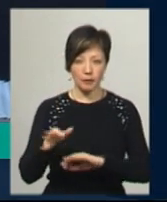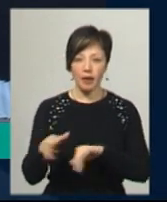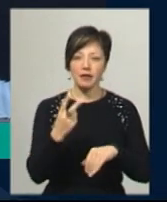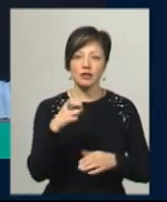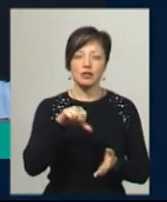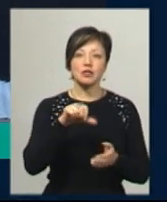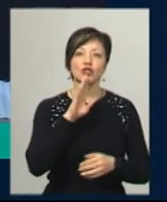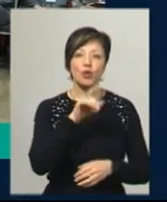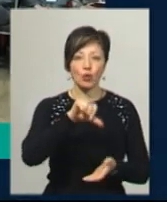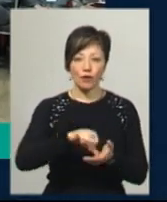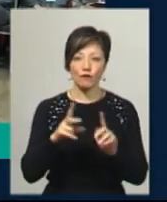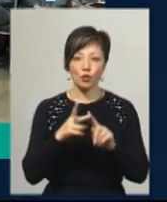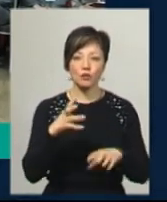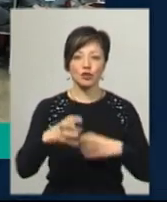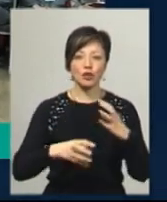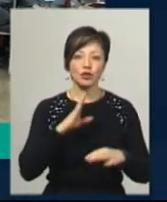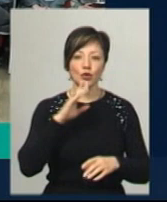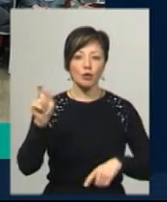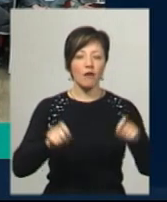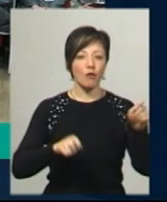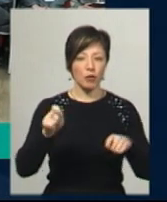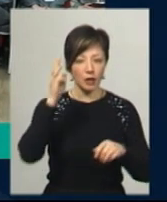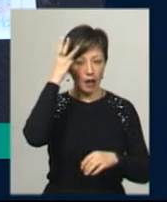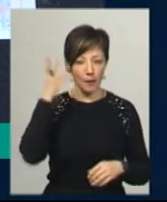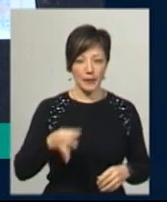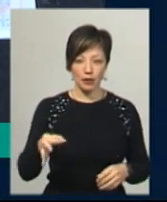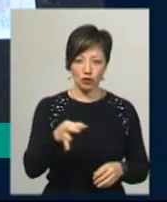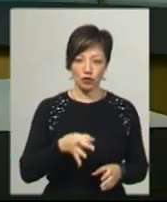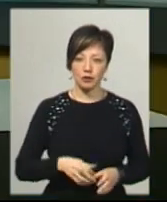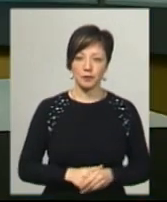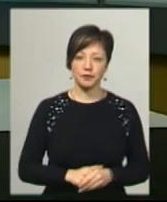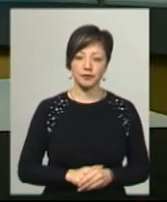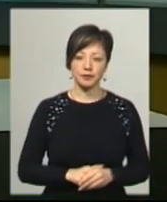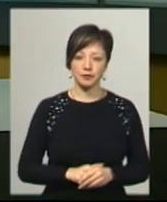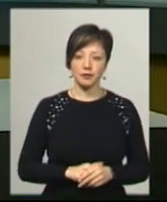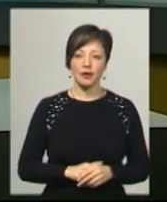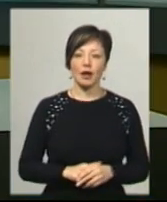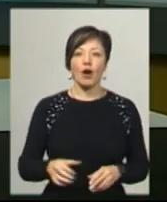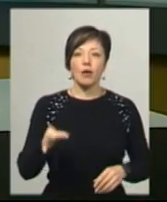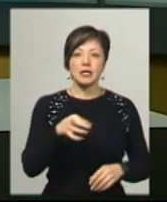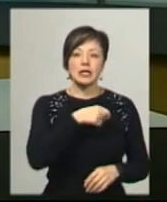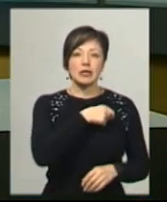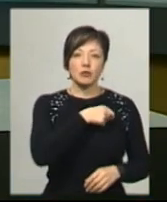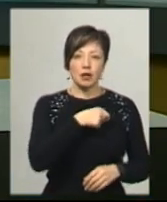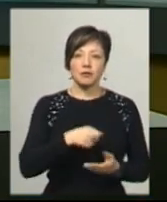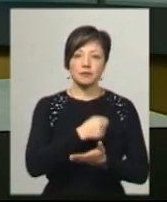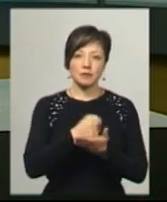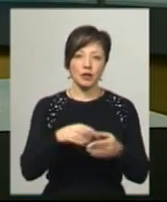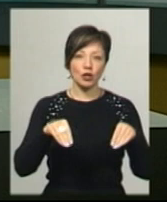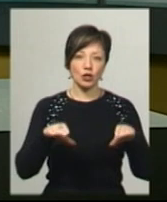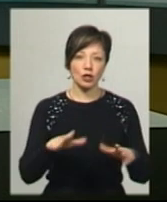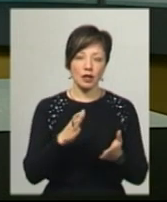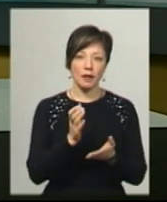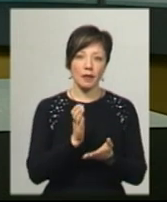жінок взяли участь у другому міжнародному жіночому форумі на Хмельниччині Обласні депутати прийняли рішення